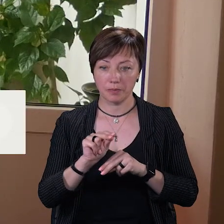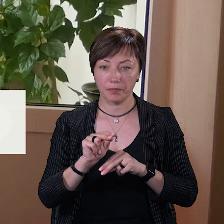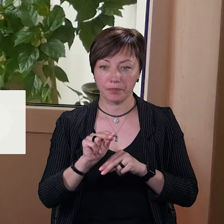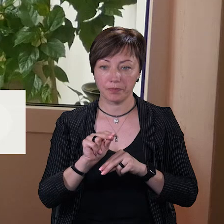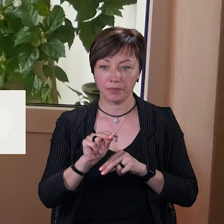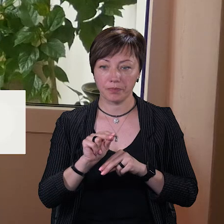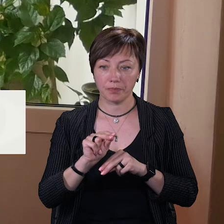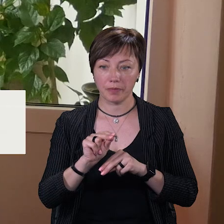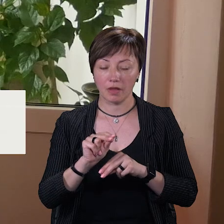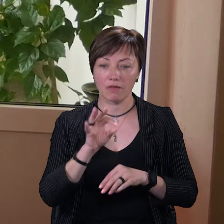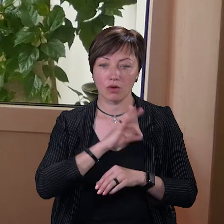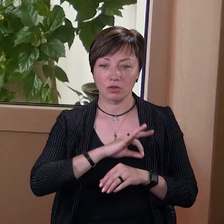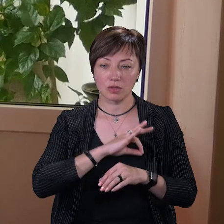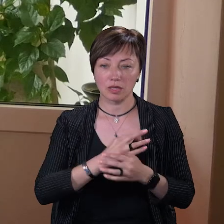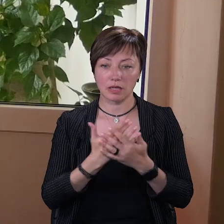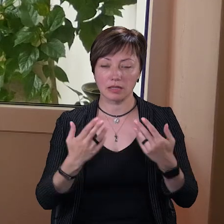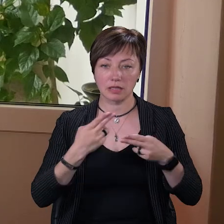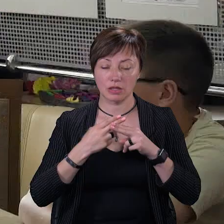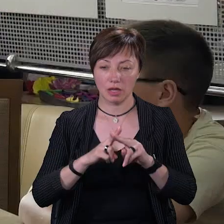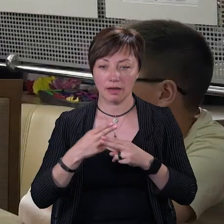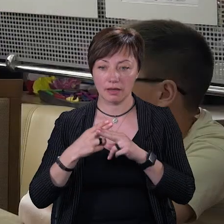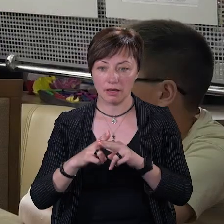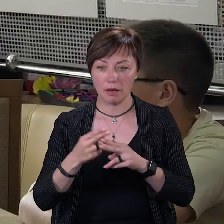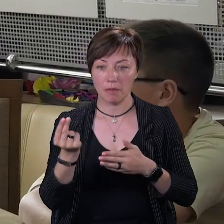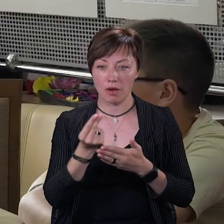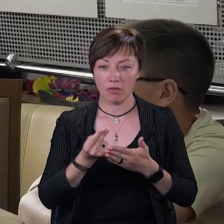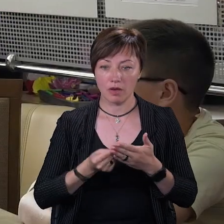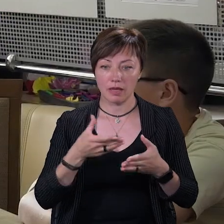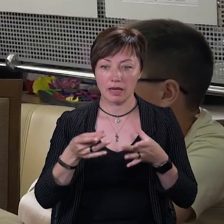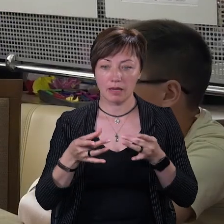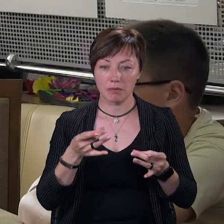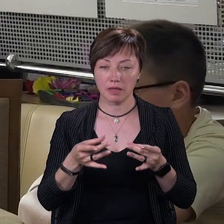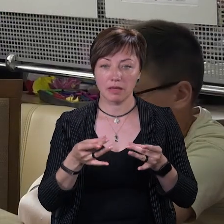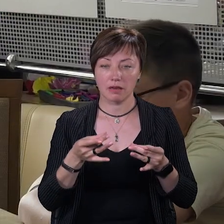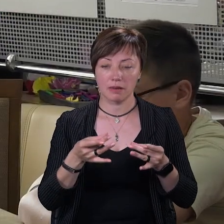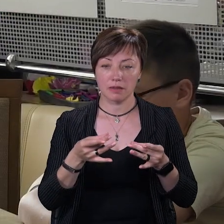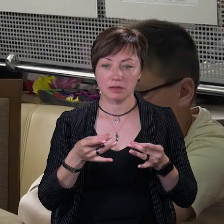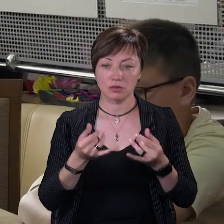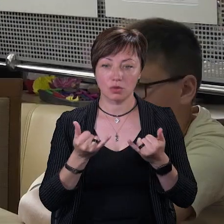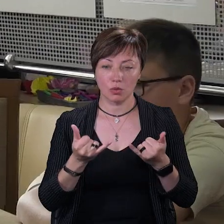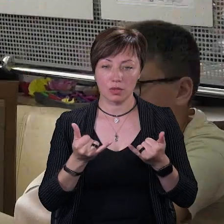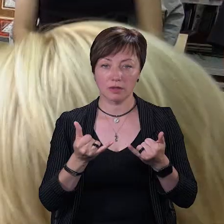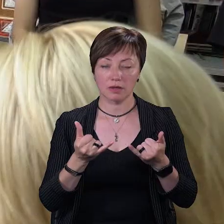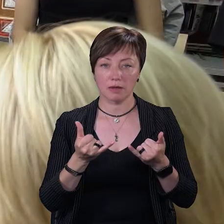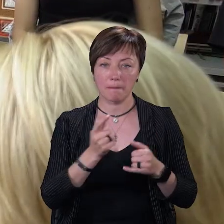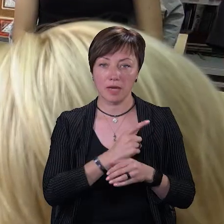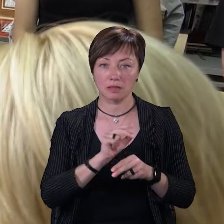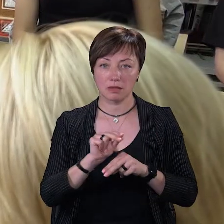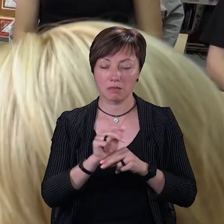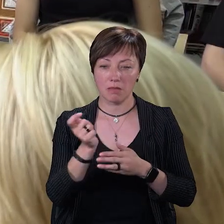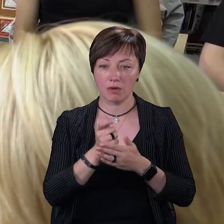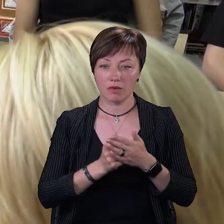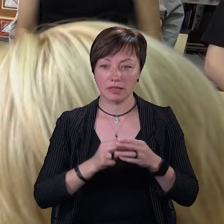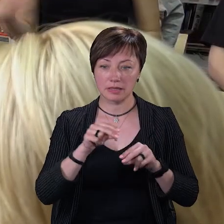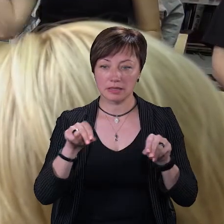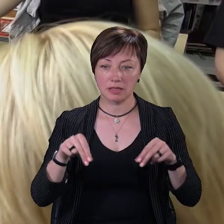Це ми використовуємо різні техніки малювання, ліплення з пластилину. Сьогодні відбувається майстер-клас з малювання